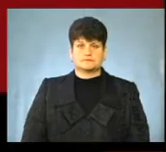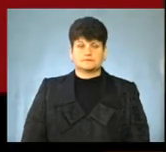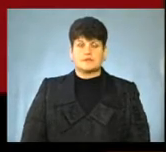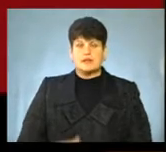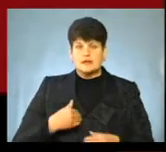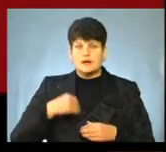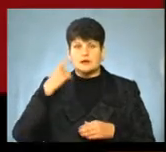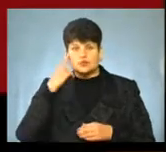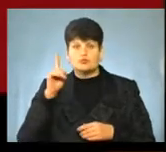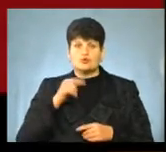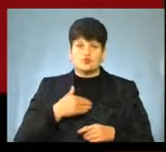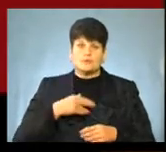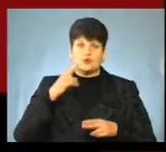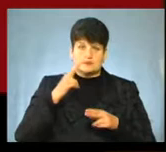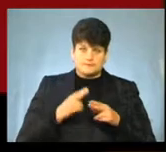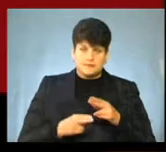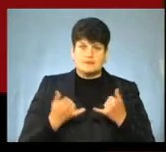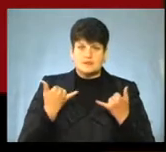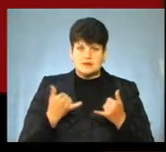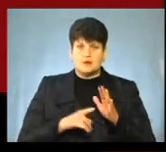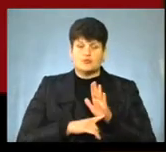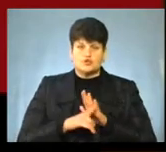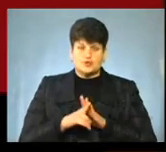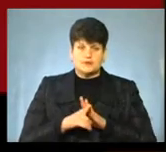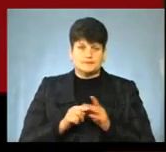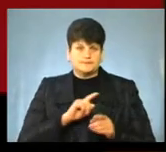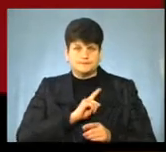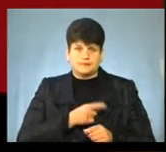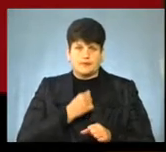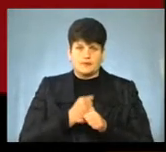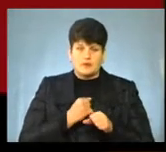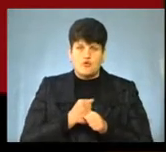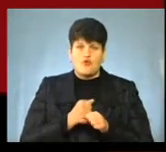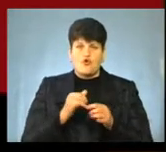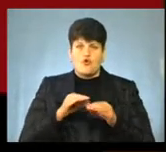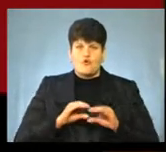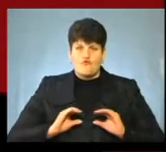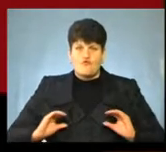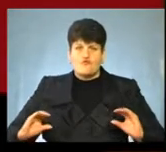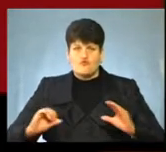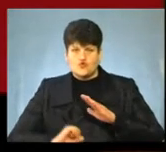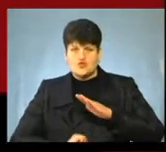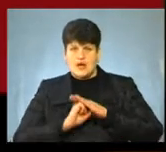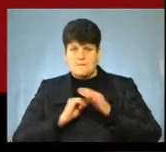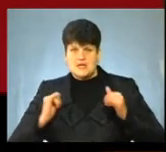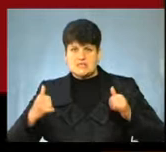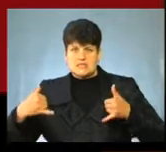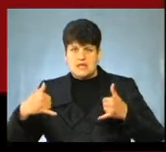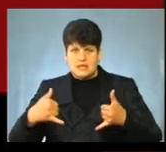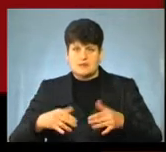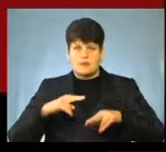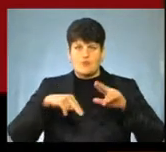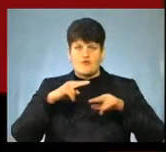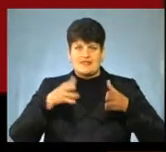Я думаю, що ми його завершимо. Ми зараз почали інтенсивно працювати, фонтами вже заляли. Можливо, десь завтра почнемо мурування